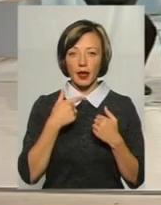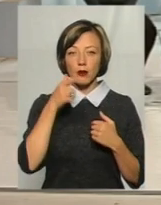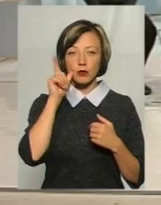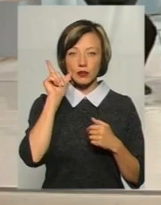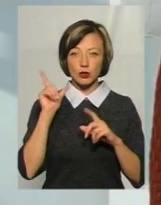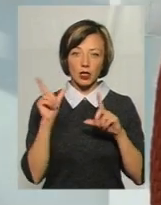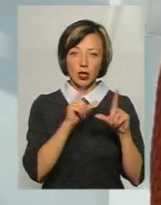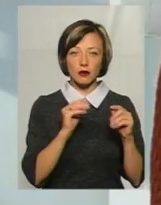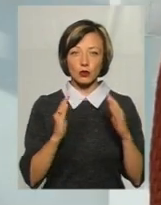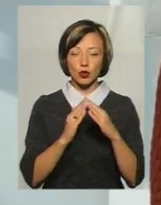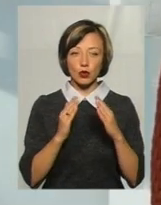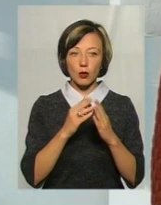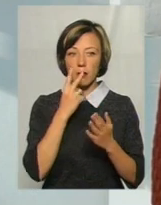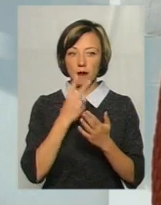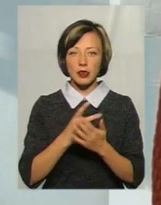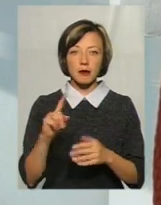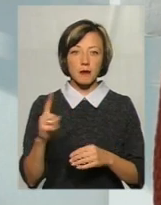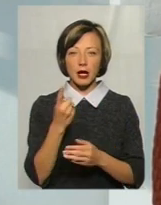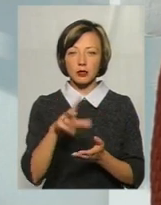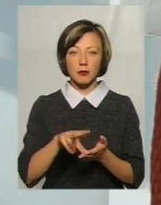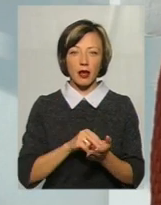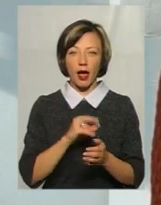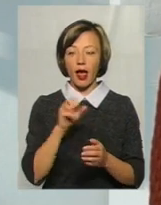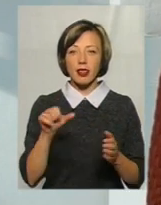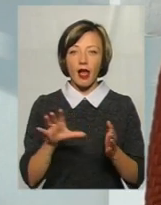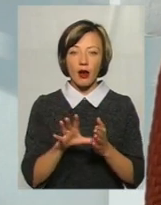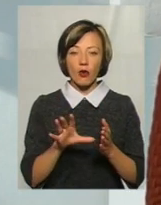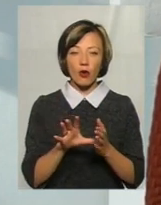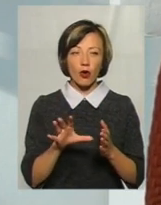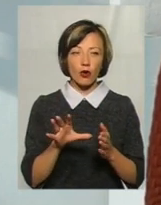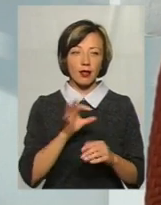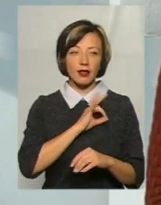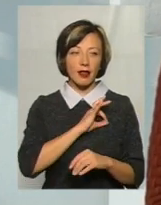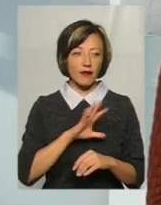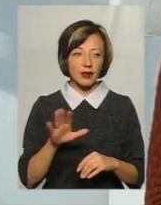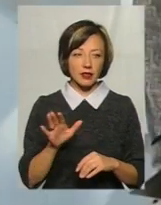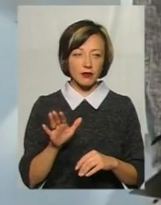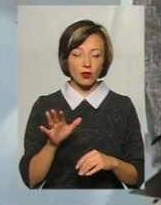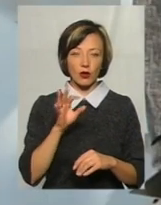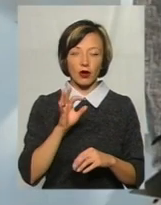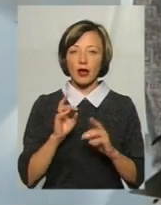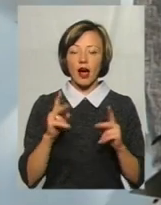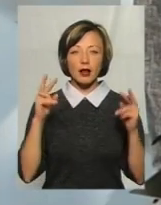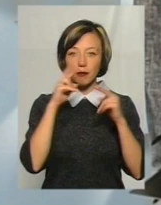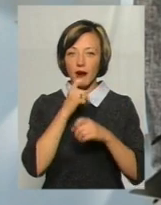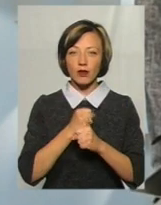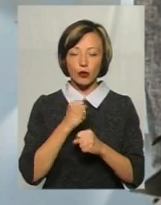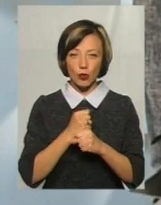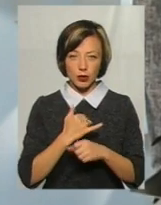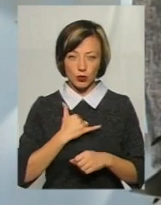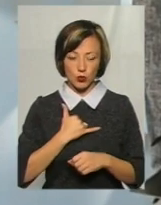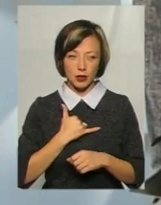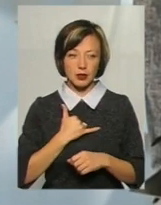їхав додому, і я вже бачу перші приклади неенергоефективності. Тобто, як неправильно робиться в нас?